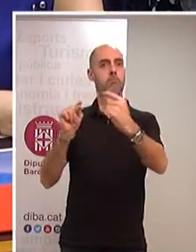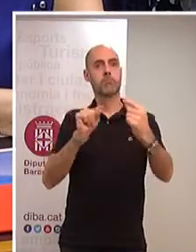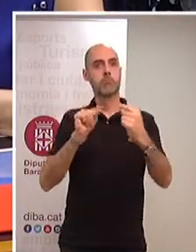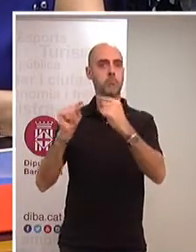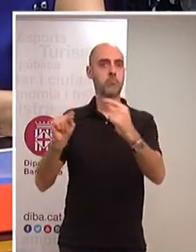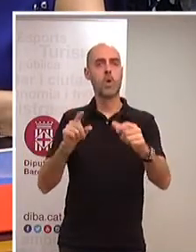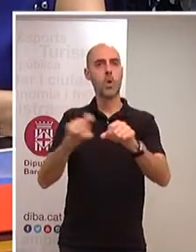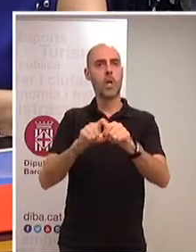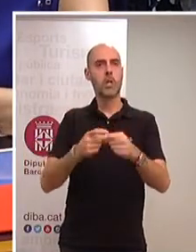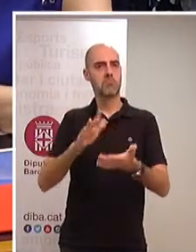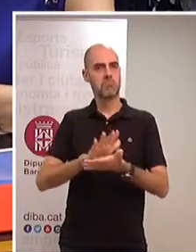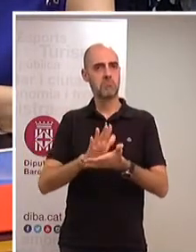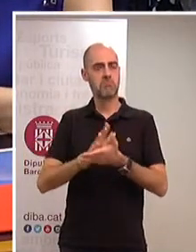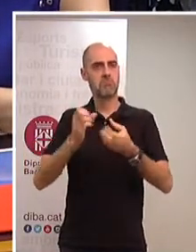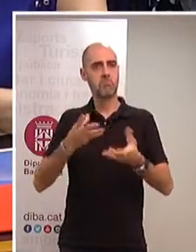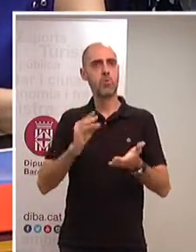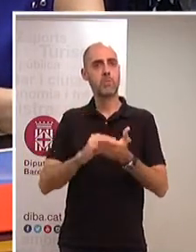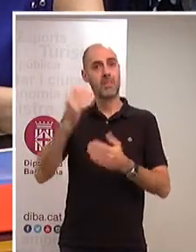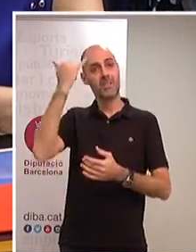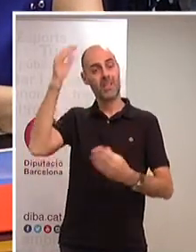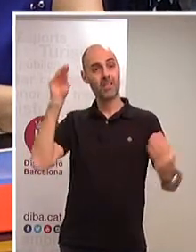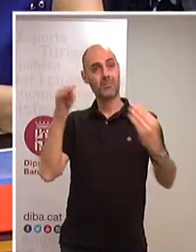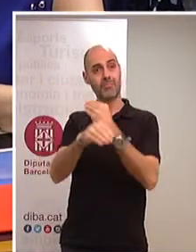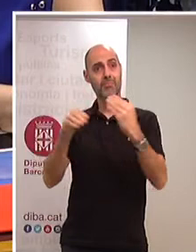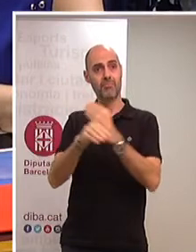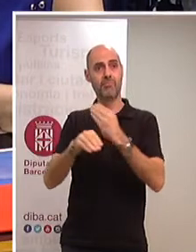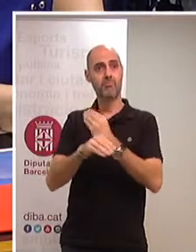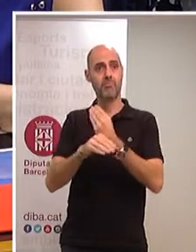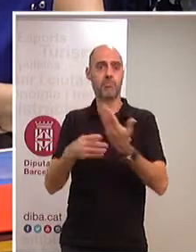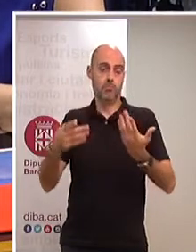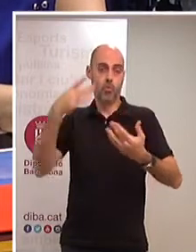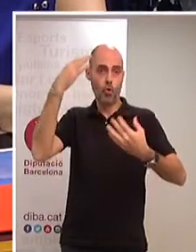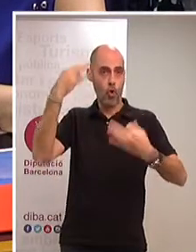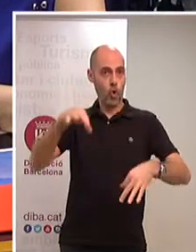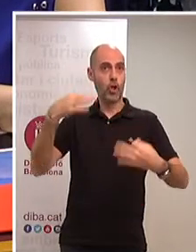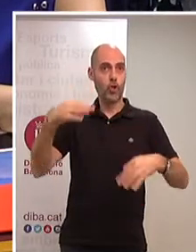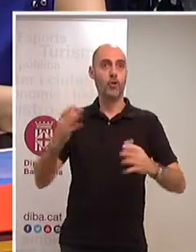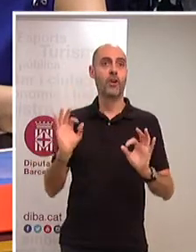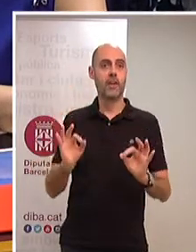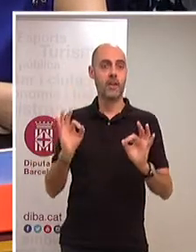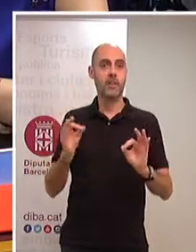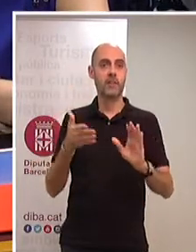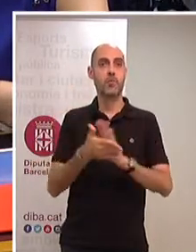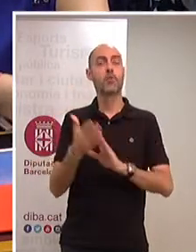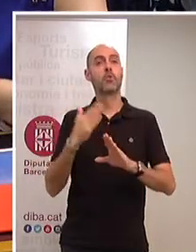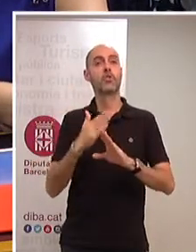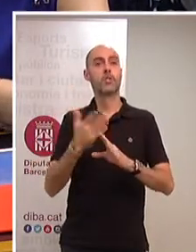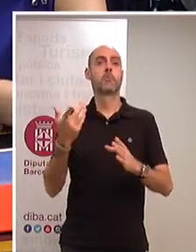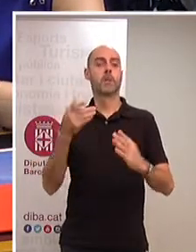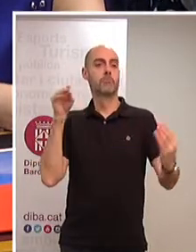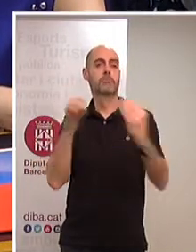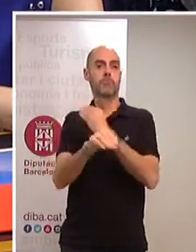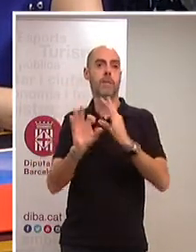i tot aquelles idees en les que no coincidíem, perquè, com és lògic, des de la discrepància, sempre legítima i